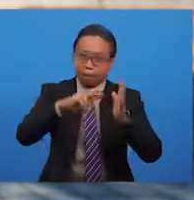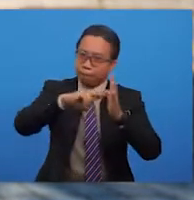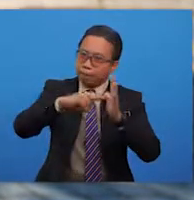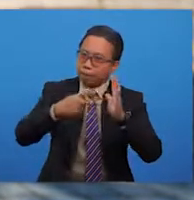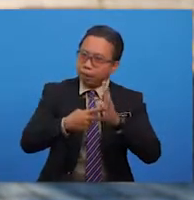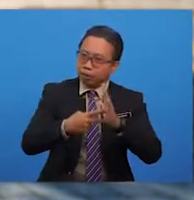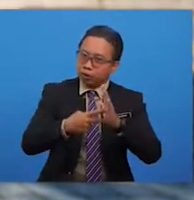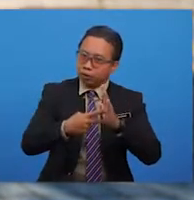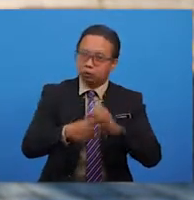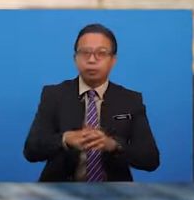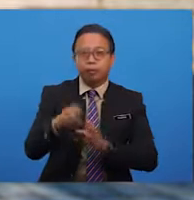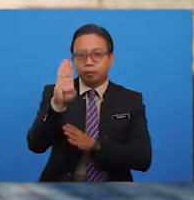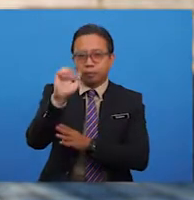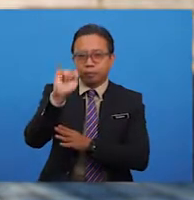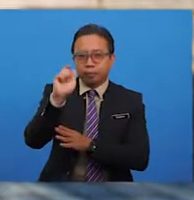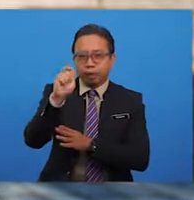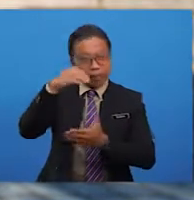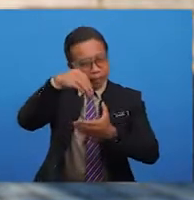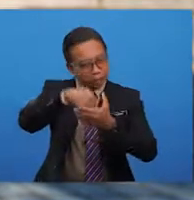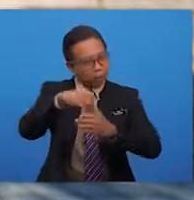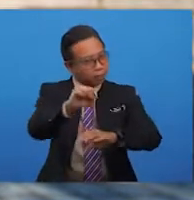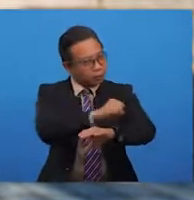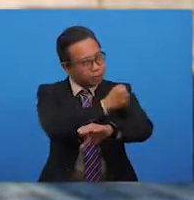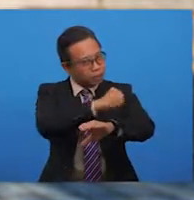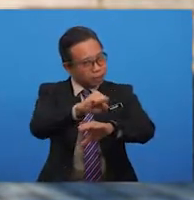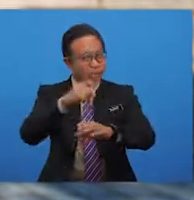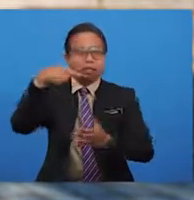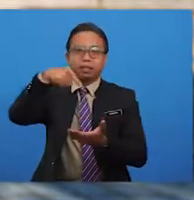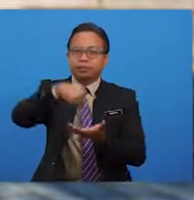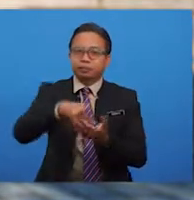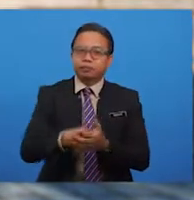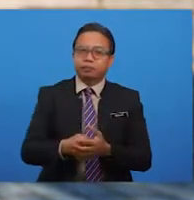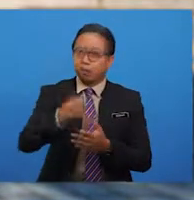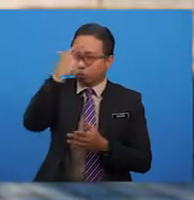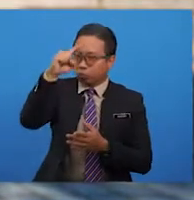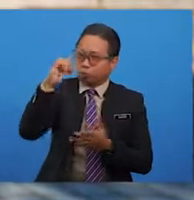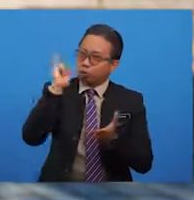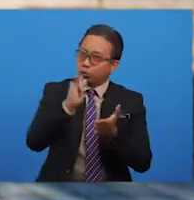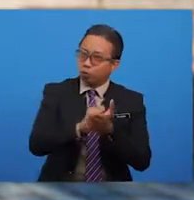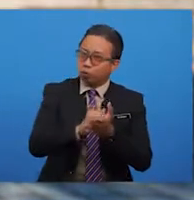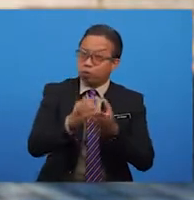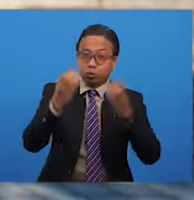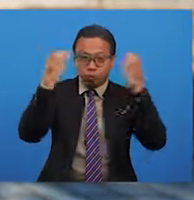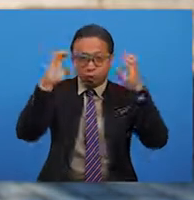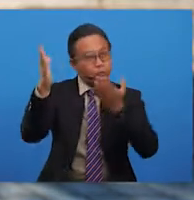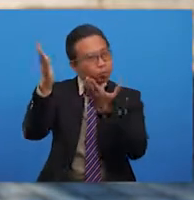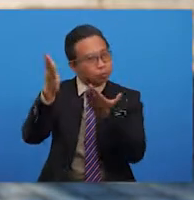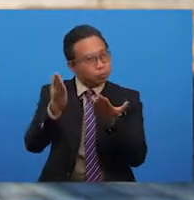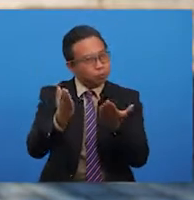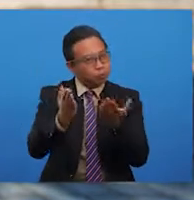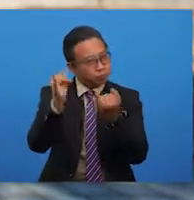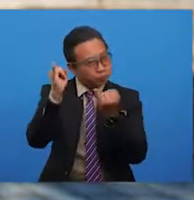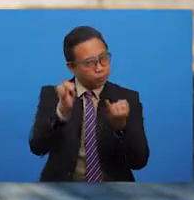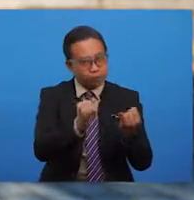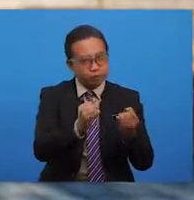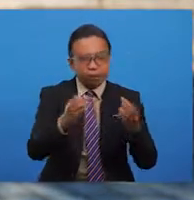baik-baik dalam sajak kuduk perang. untuk itu cikgu ingin jemput sahabat cikgu